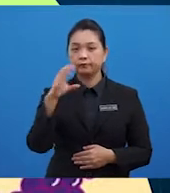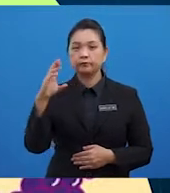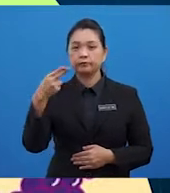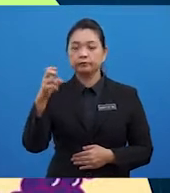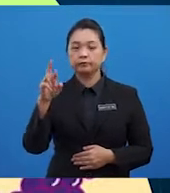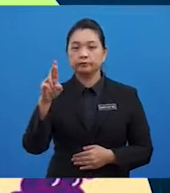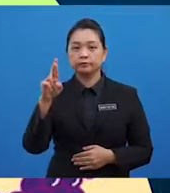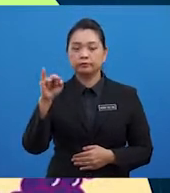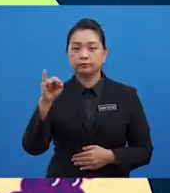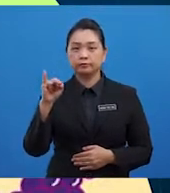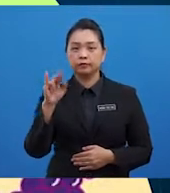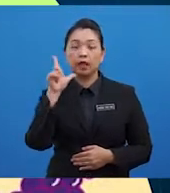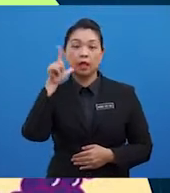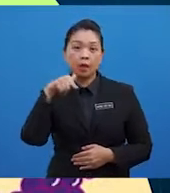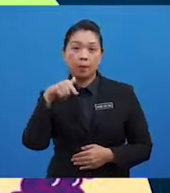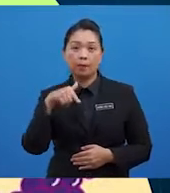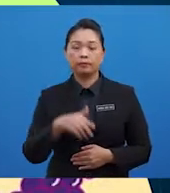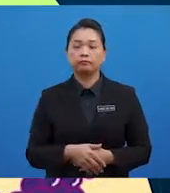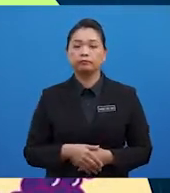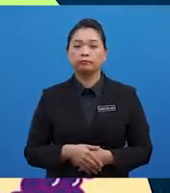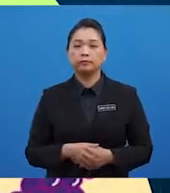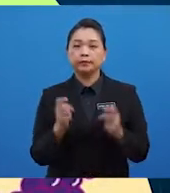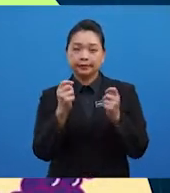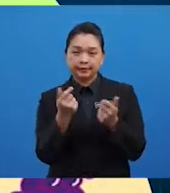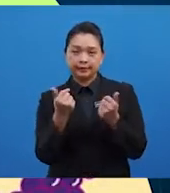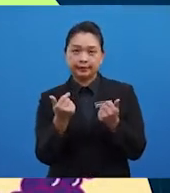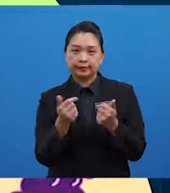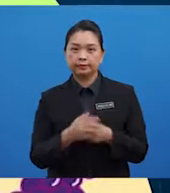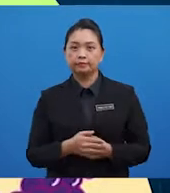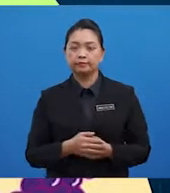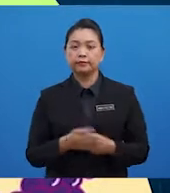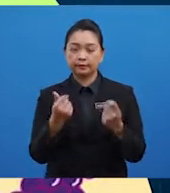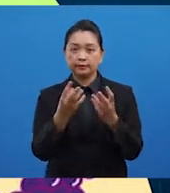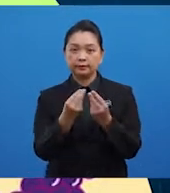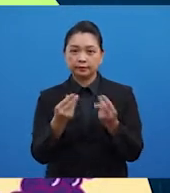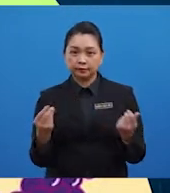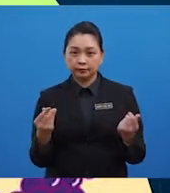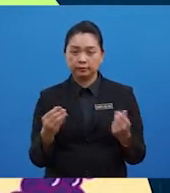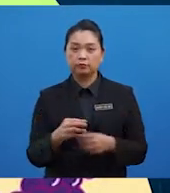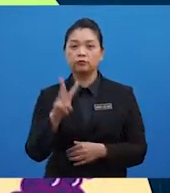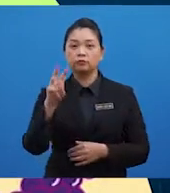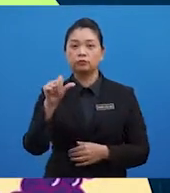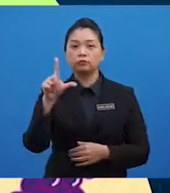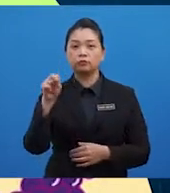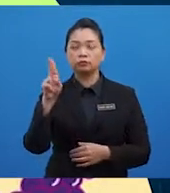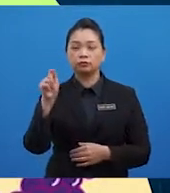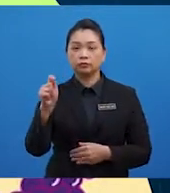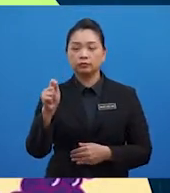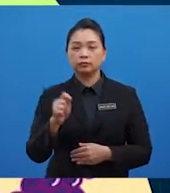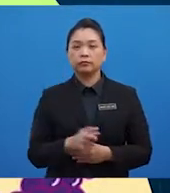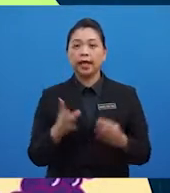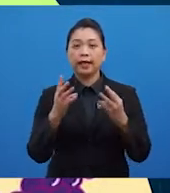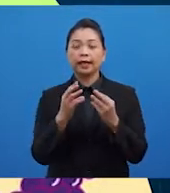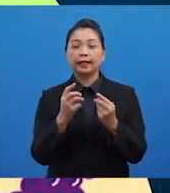ceri, limau bali. Kekacang seperti kacang tanah, walnut dan